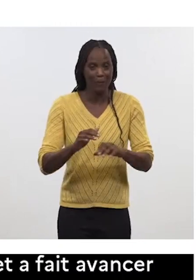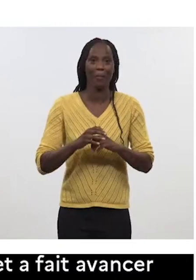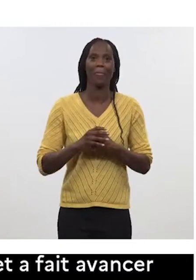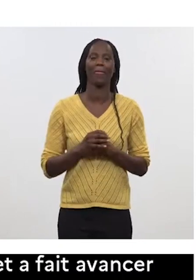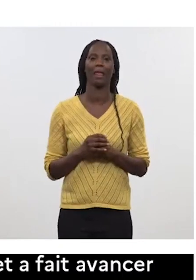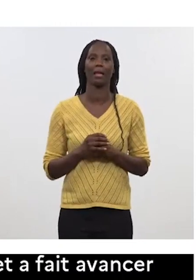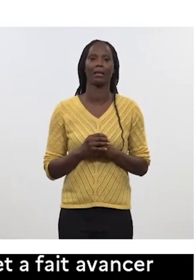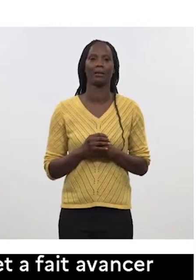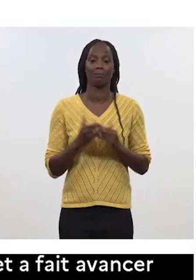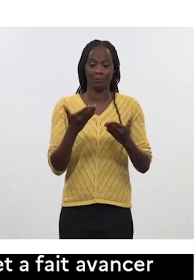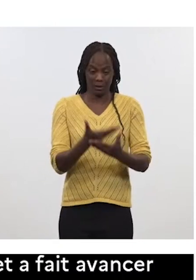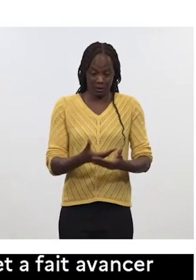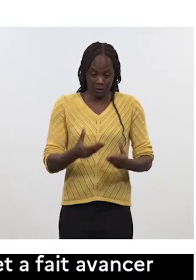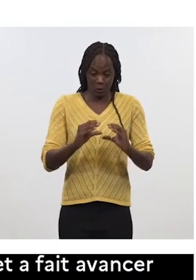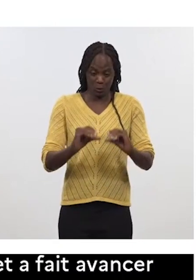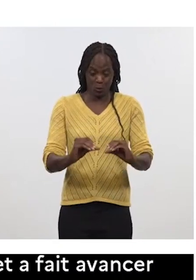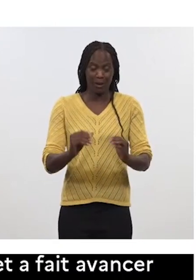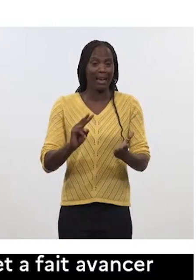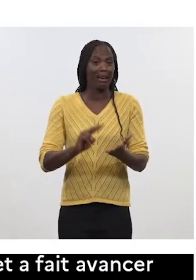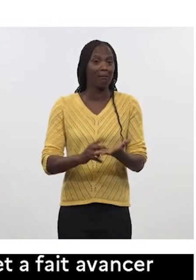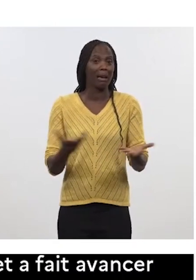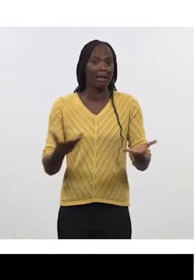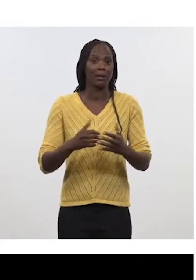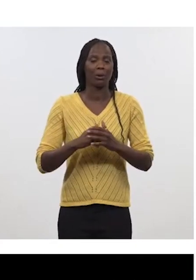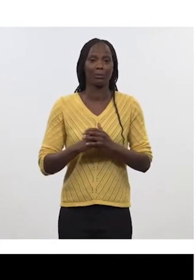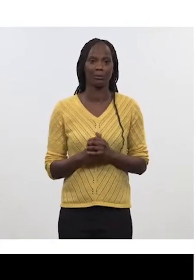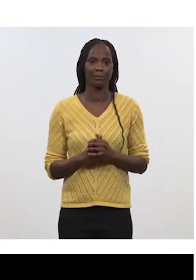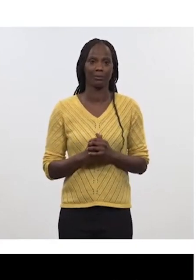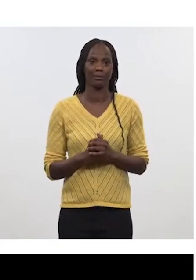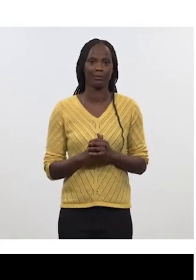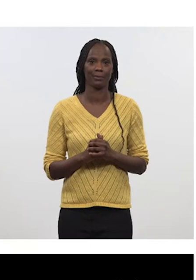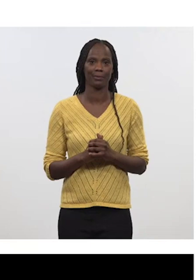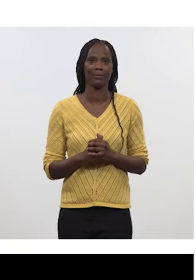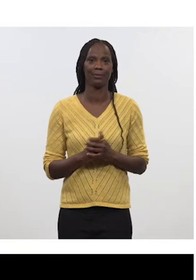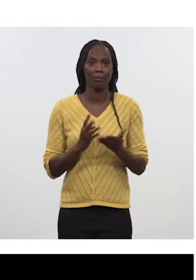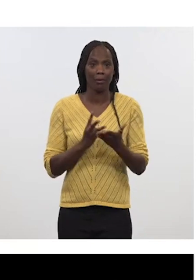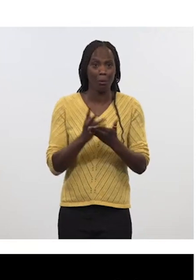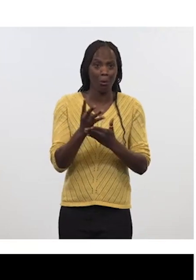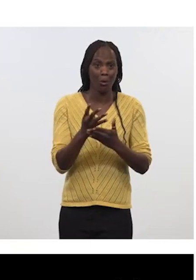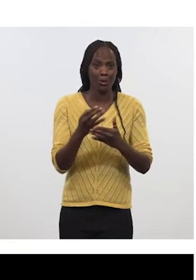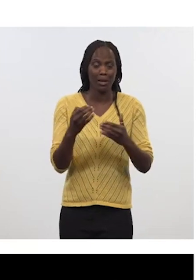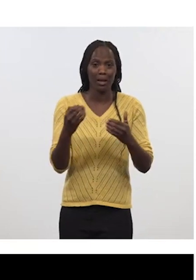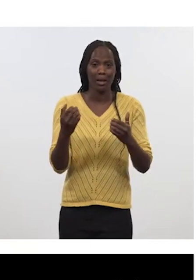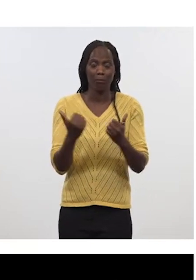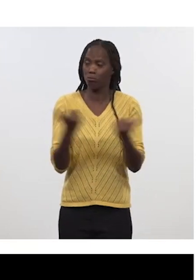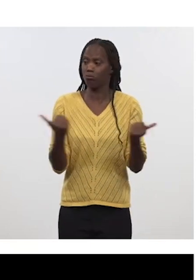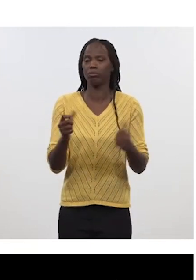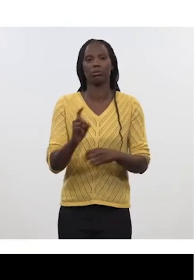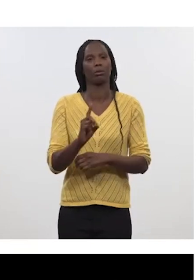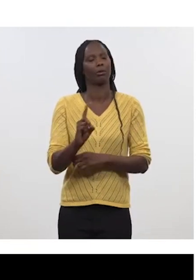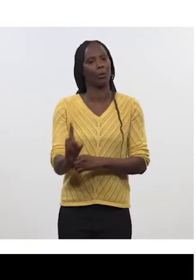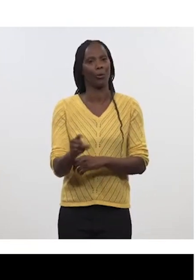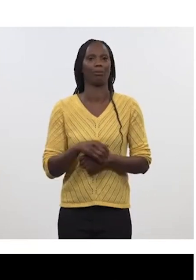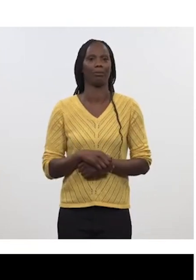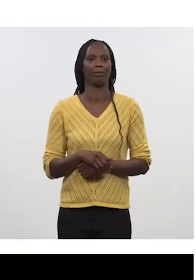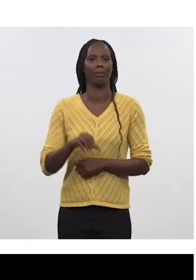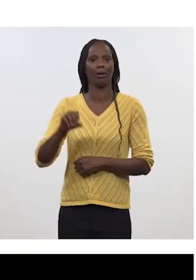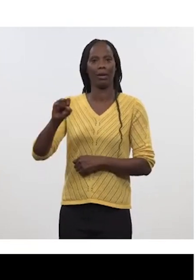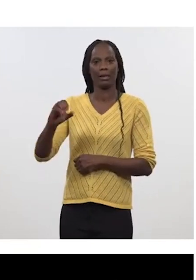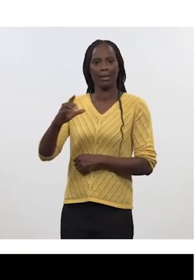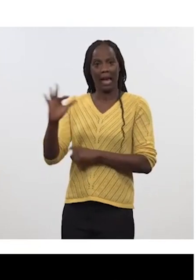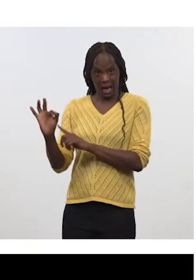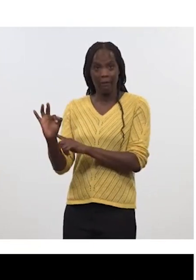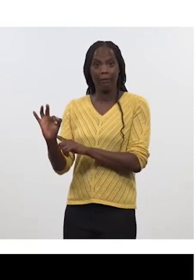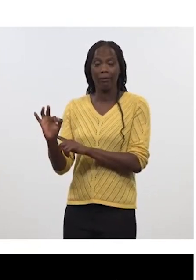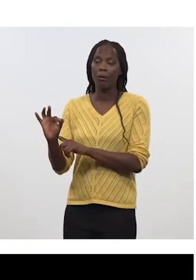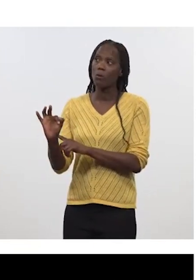la réalité c'est que il ne faut pas opposer les projets entre eux mais le SCAF a